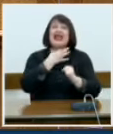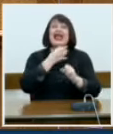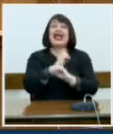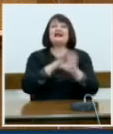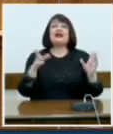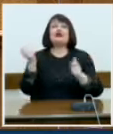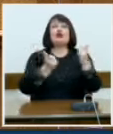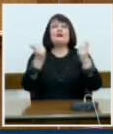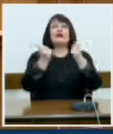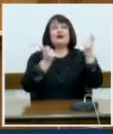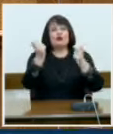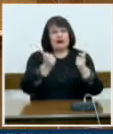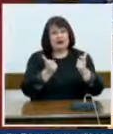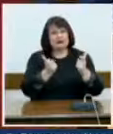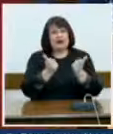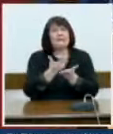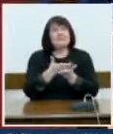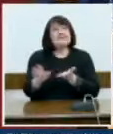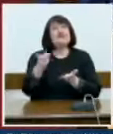μισού-μισθού.